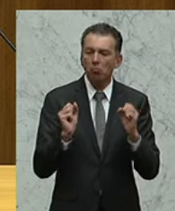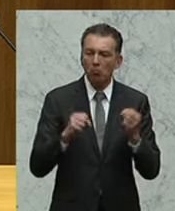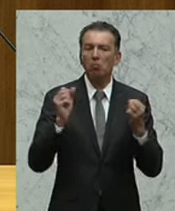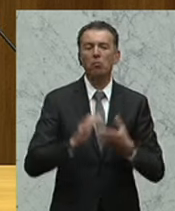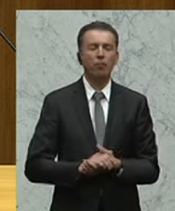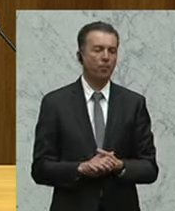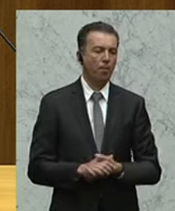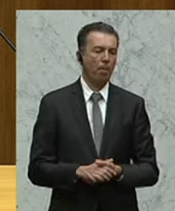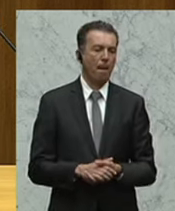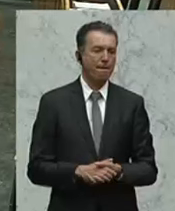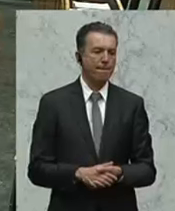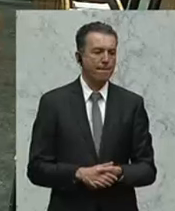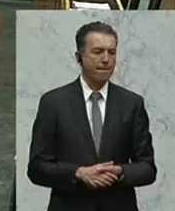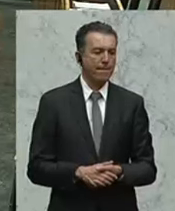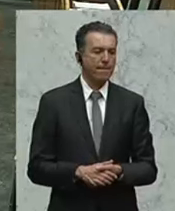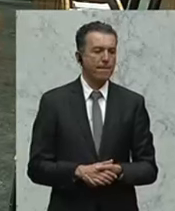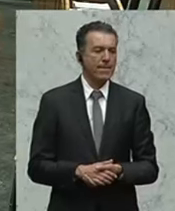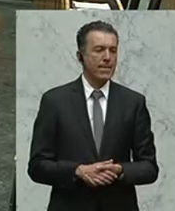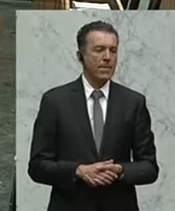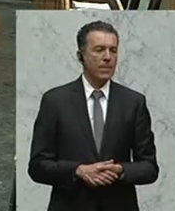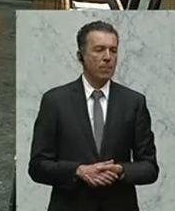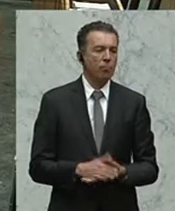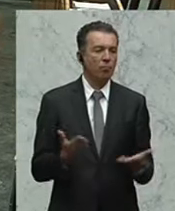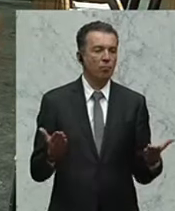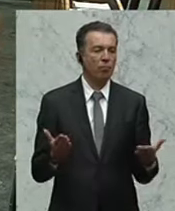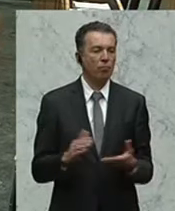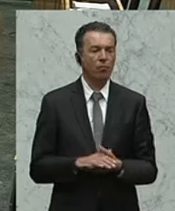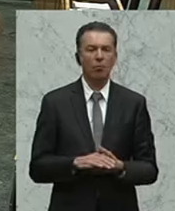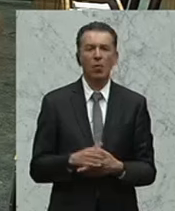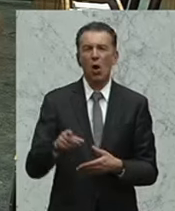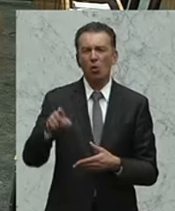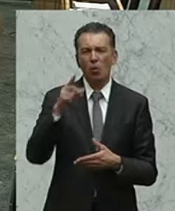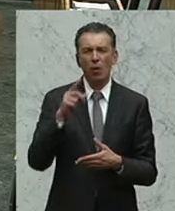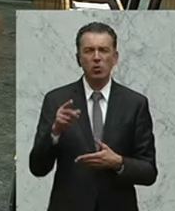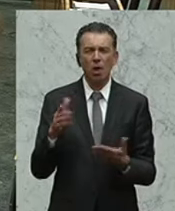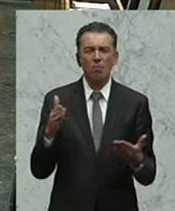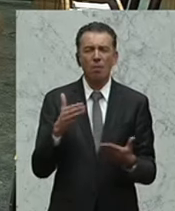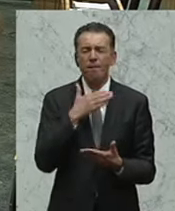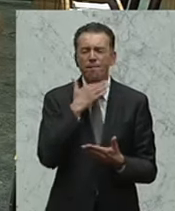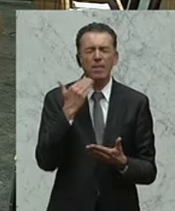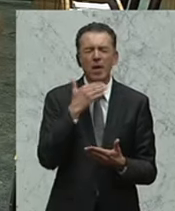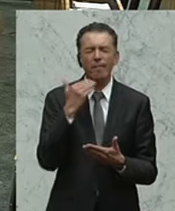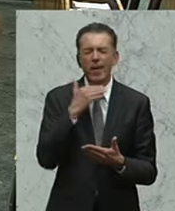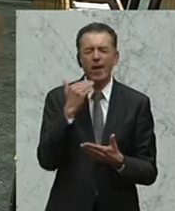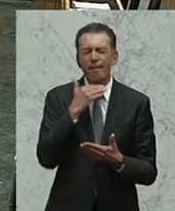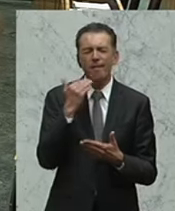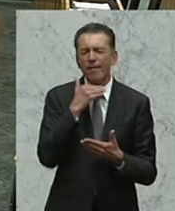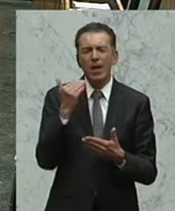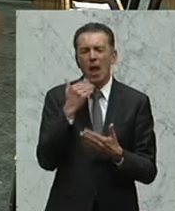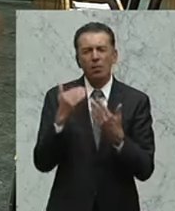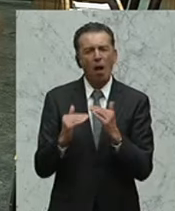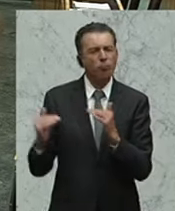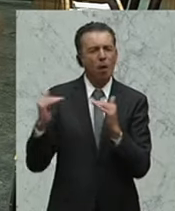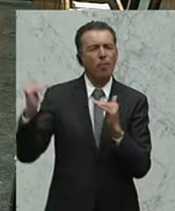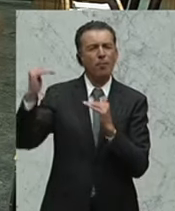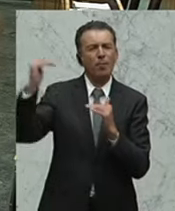einfach einigen möchte. Die explodierenden Zugriffszahlen in Deutschland möchte ich gar nicht mehr kommentieren. Das hat Kollege Rossmann und viele